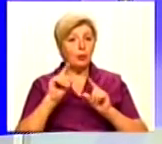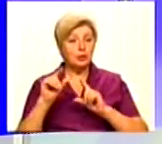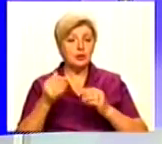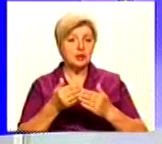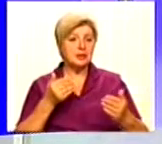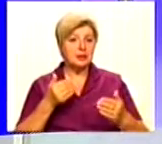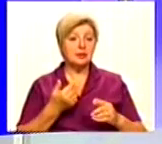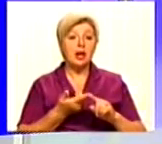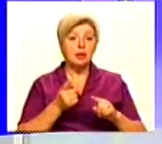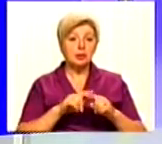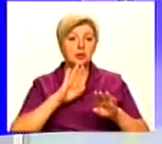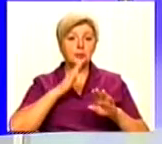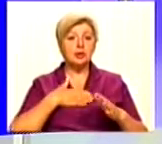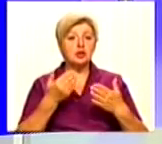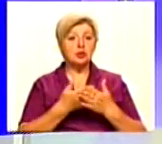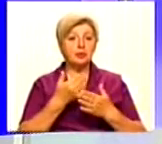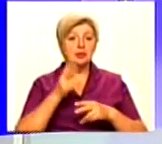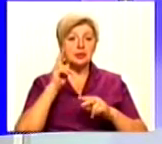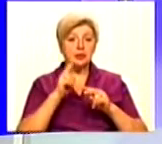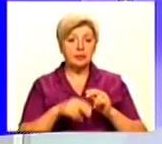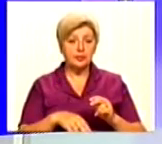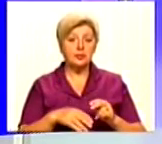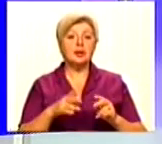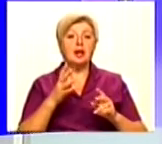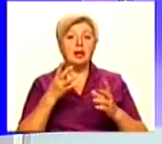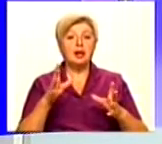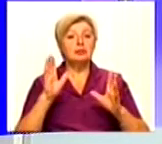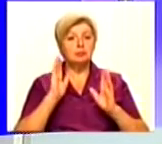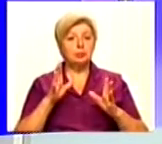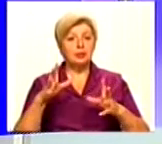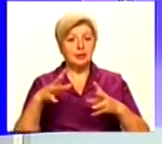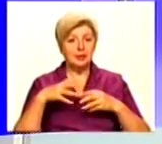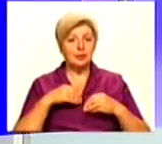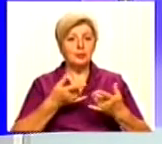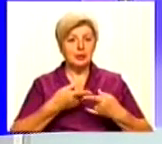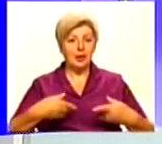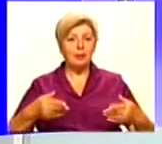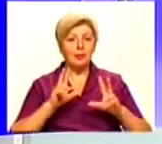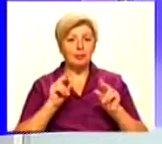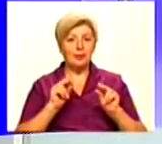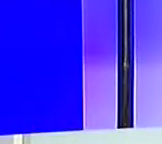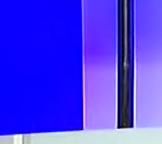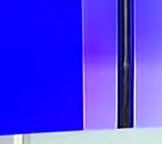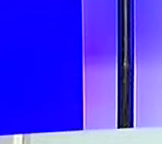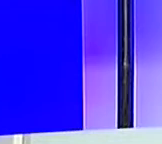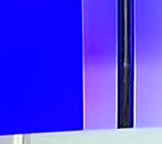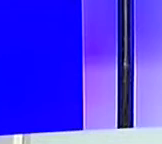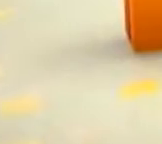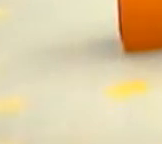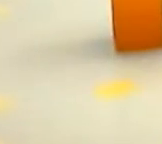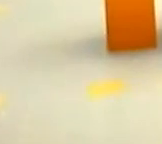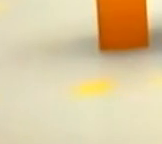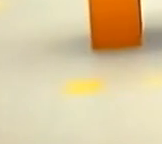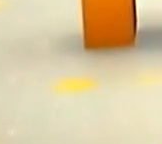На цьому наш випуск завершено. Будьте в курсі всіх подій разом із Суспільним мовником Дніпра. Побачимось. Дніпра.